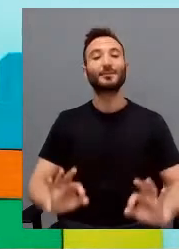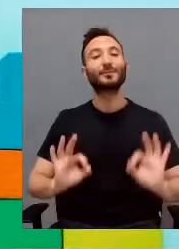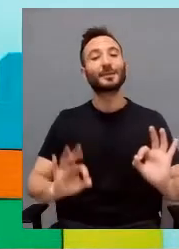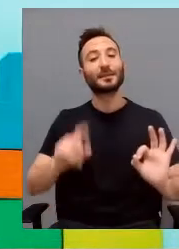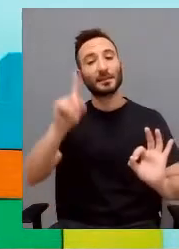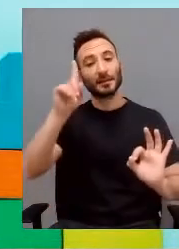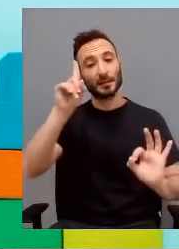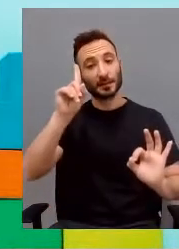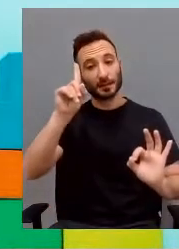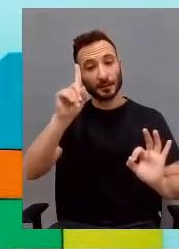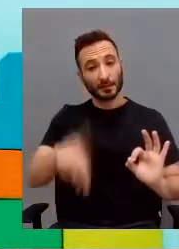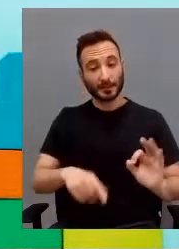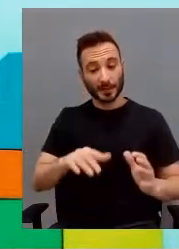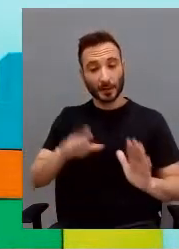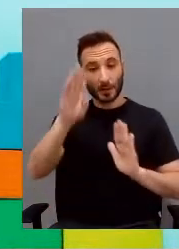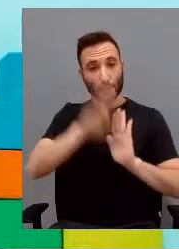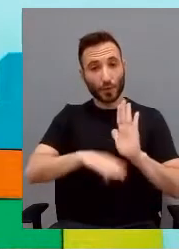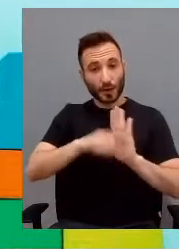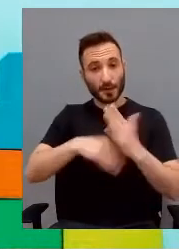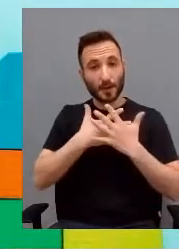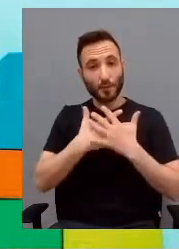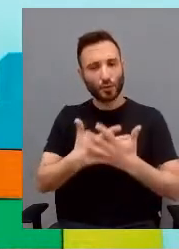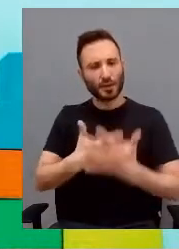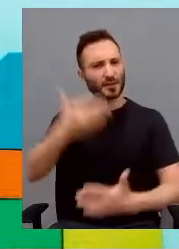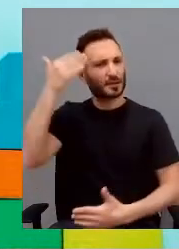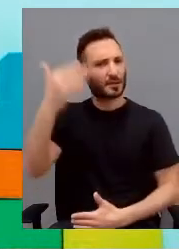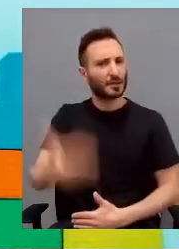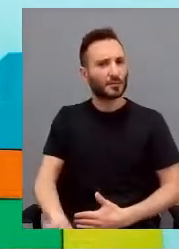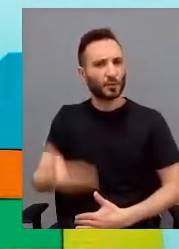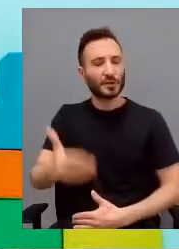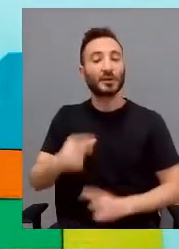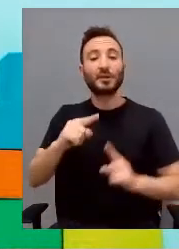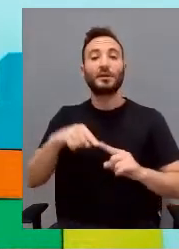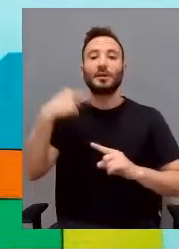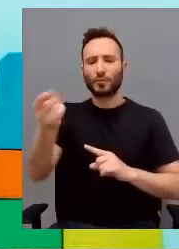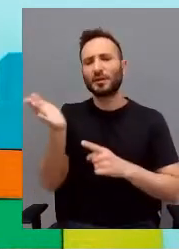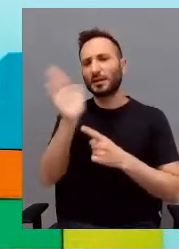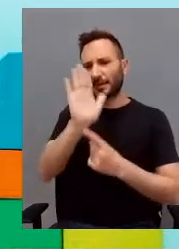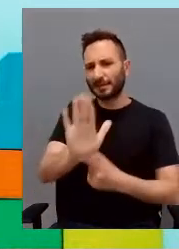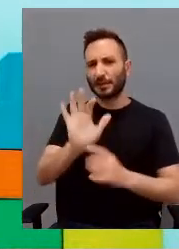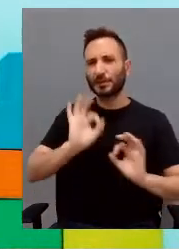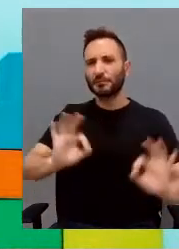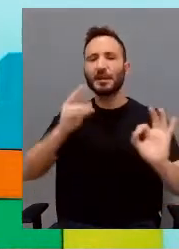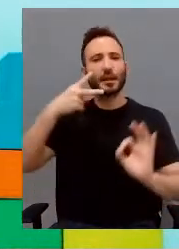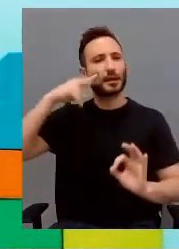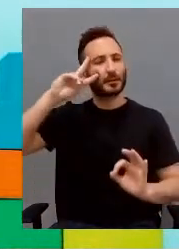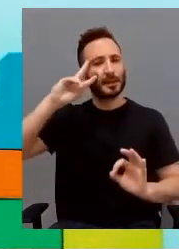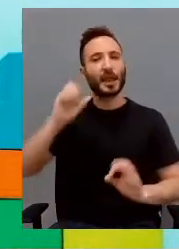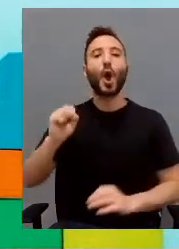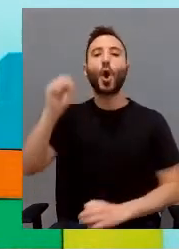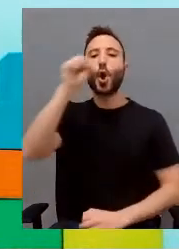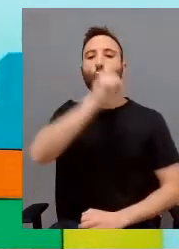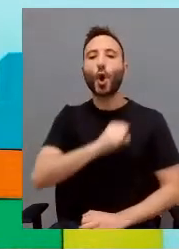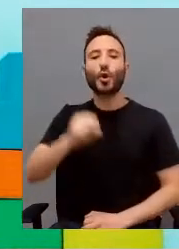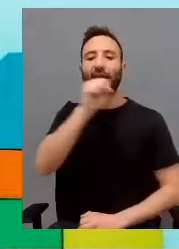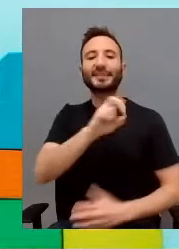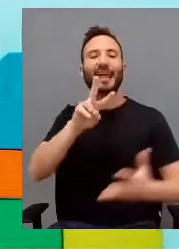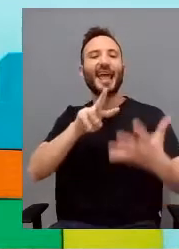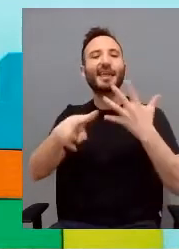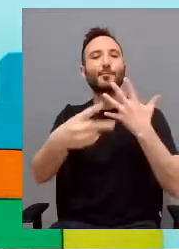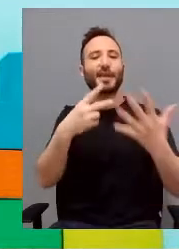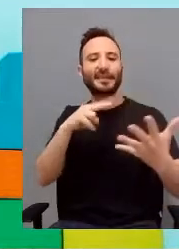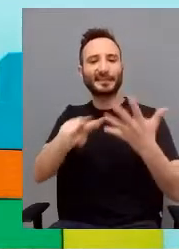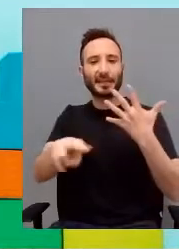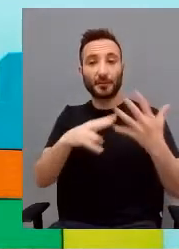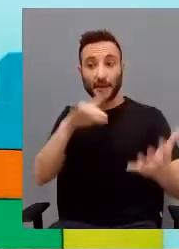lavoro di volontariato è specialmente rilevante ma poi vi presentare l'esperienza dell'Orchestra Invisibile che sta